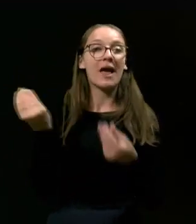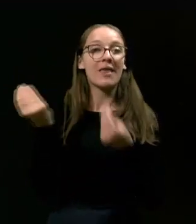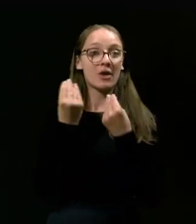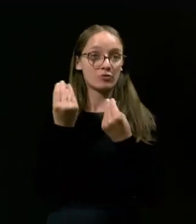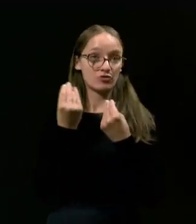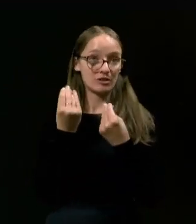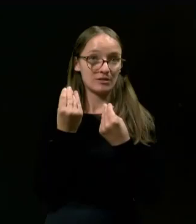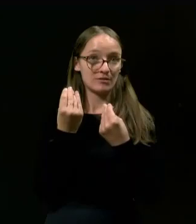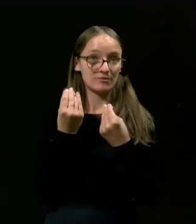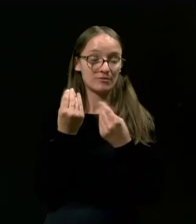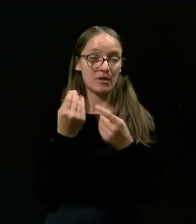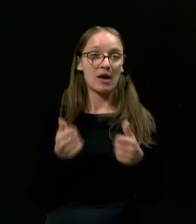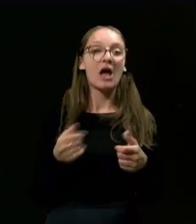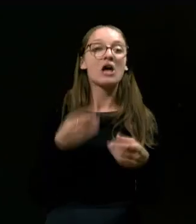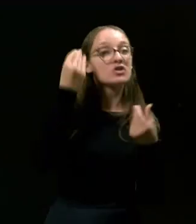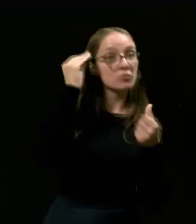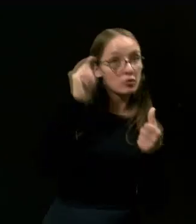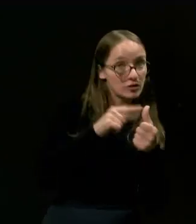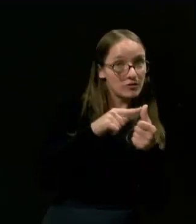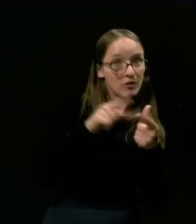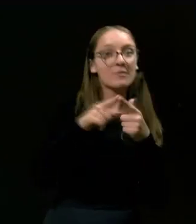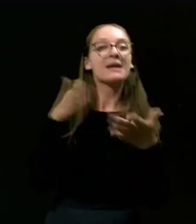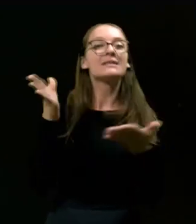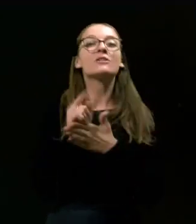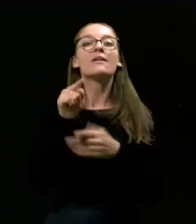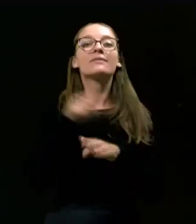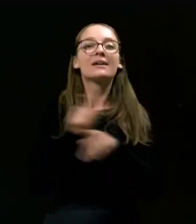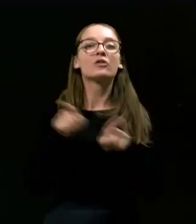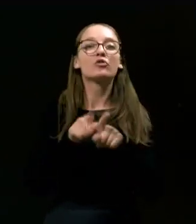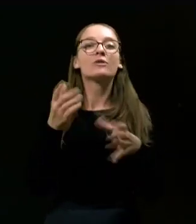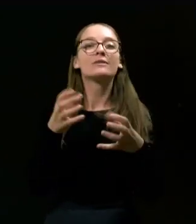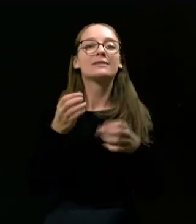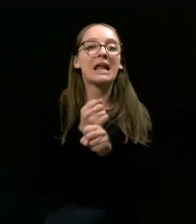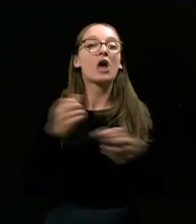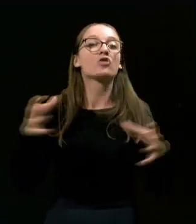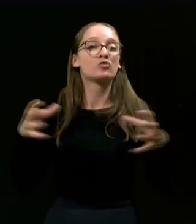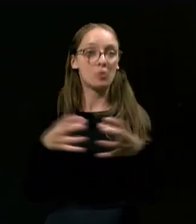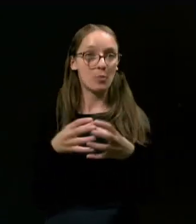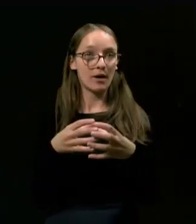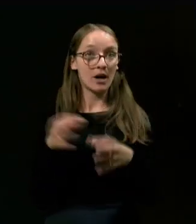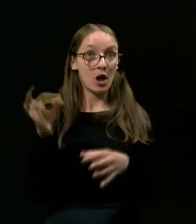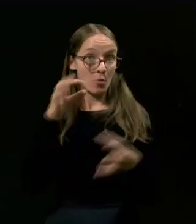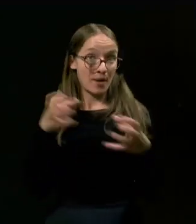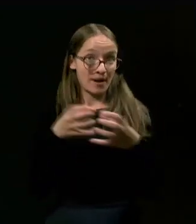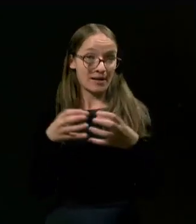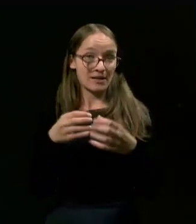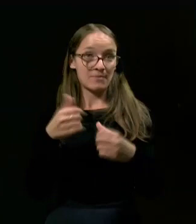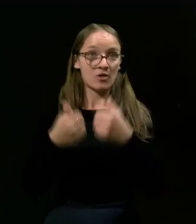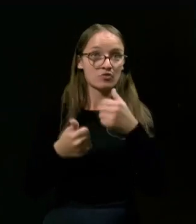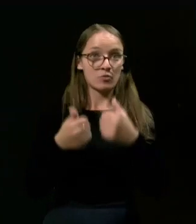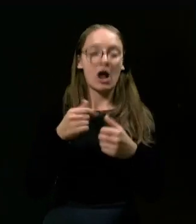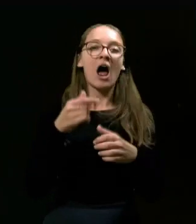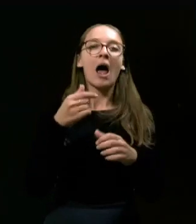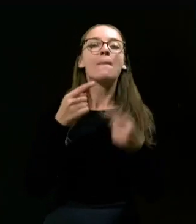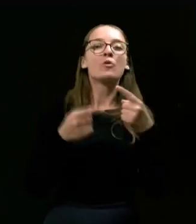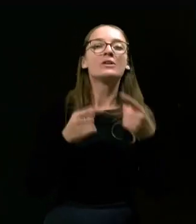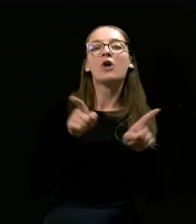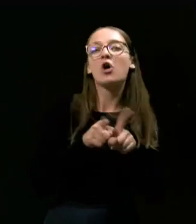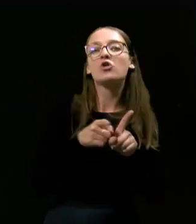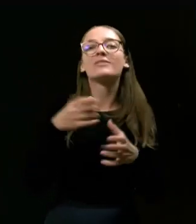Poleg spošljivosti. In to je, da zmahuješ takrat, delaš skupaj. Nobenem ekipnem športu in politika je ekipni šport.